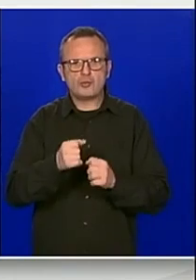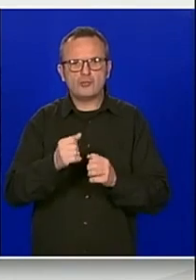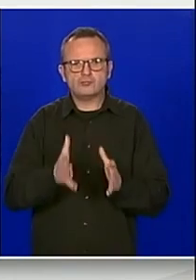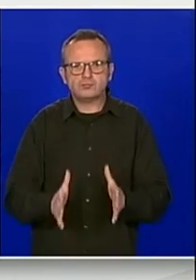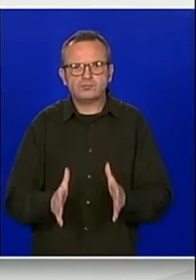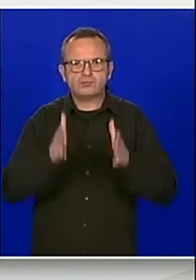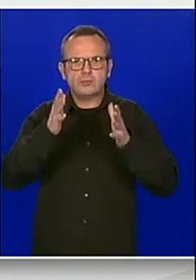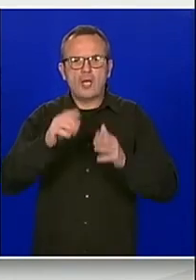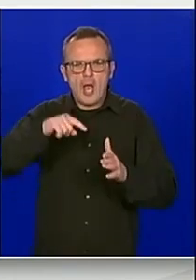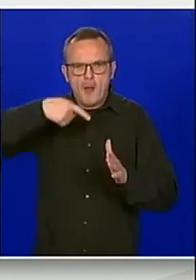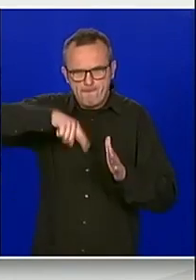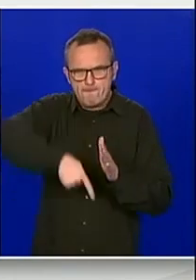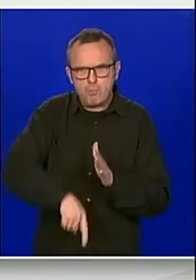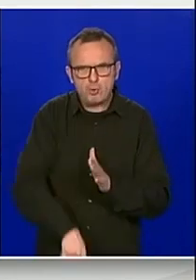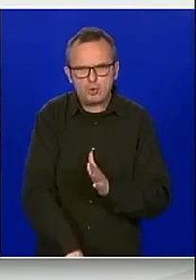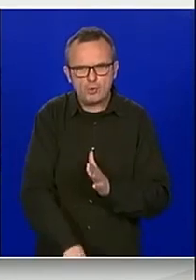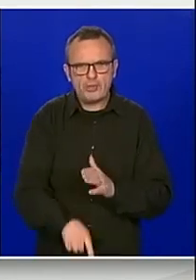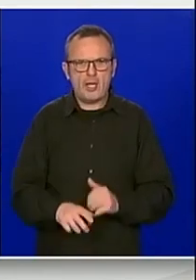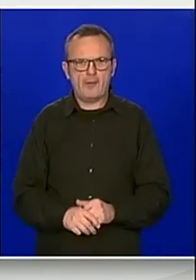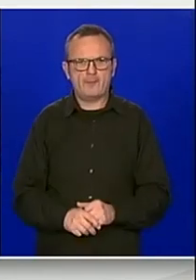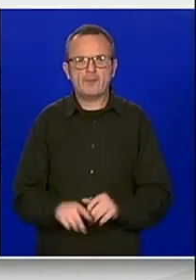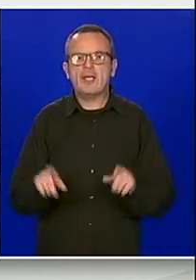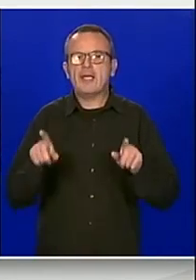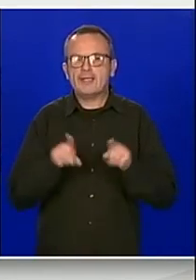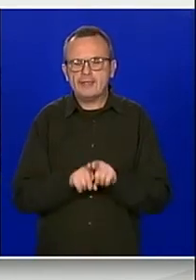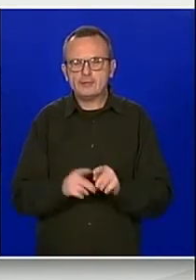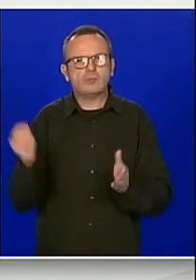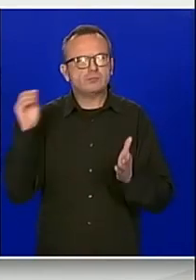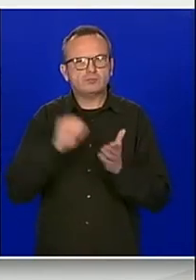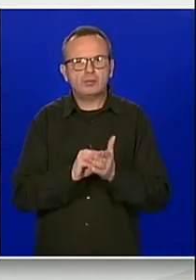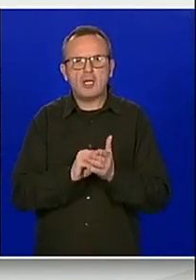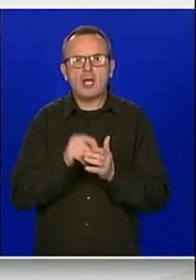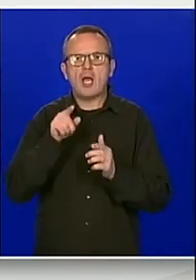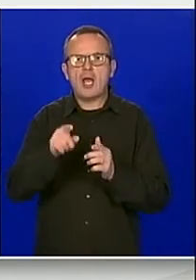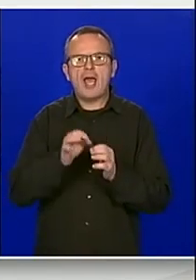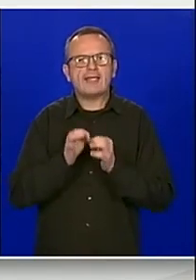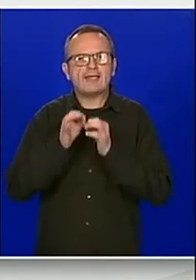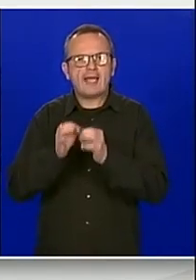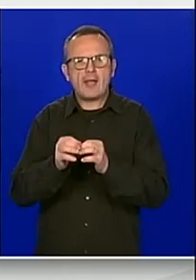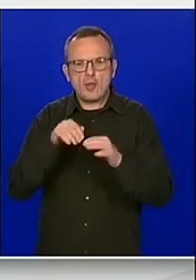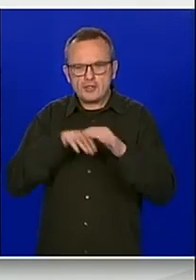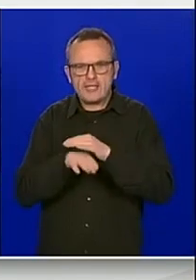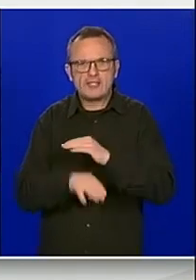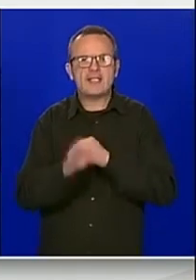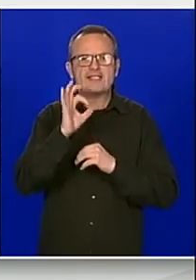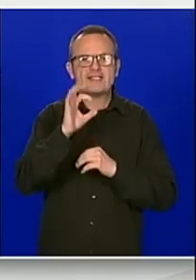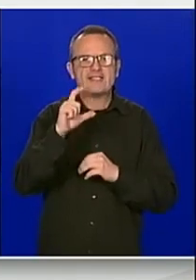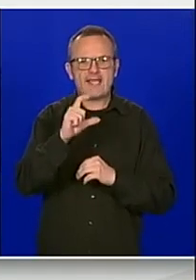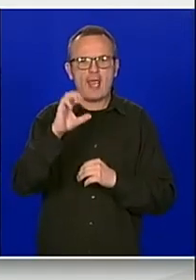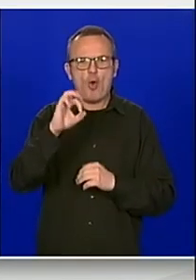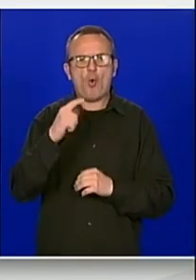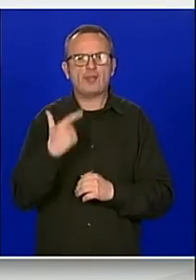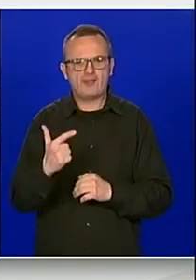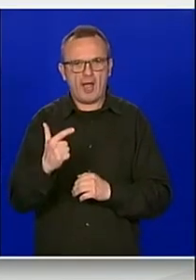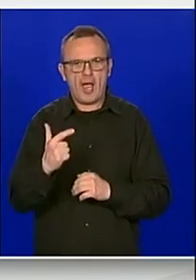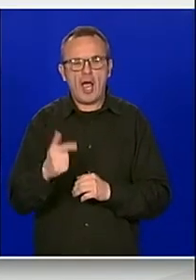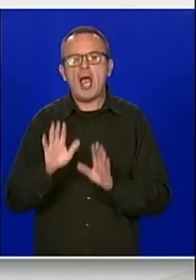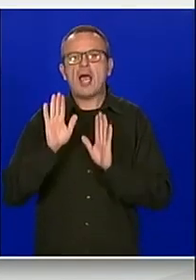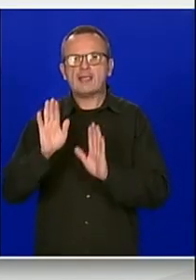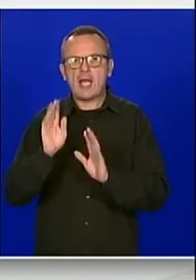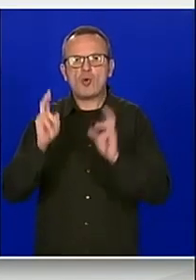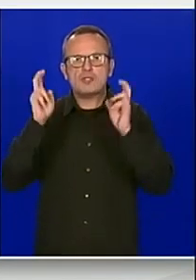remont bušatina. Uvodi se isto tako pojam trajnog skladištenja CO2 uz njegovu upotrebu, čime se pridonosi smanjenju emisija